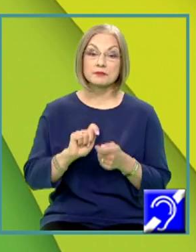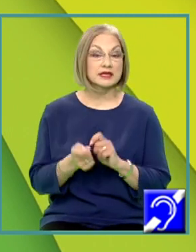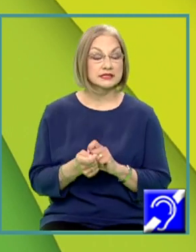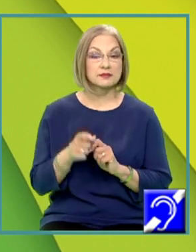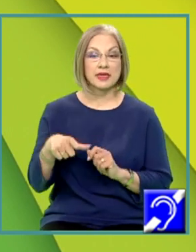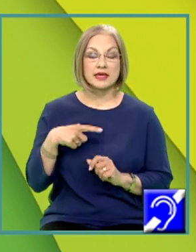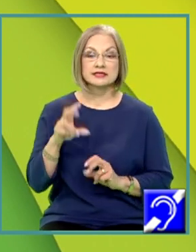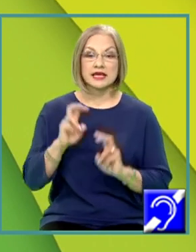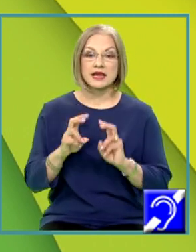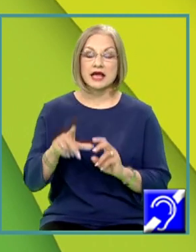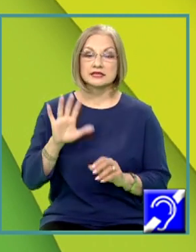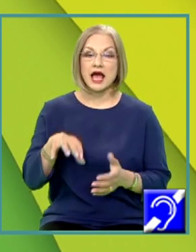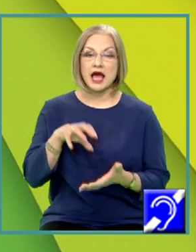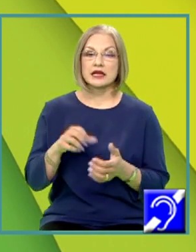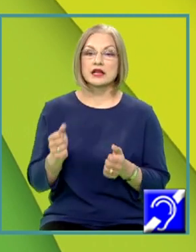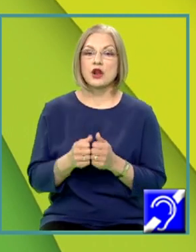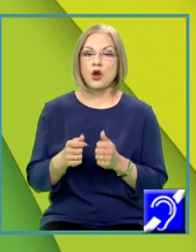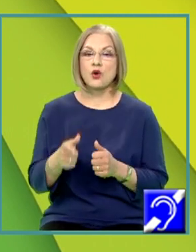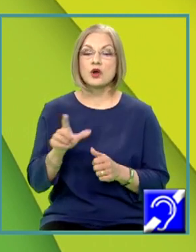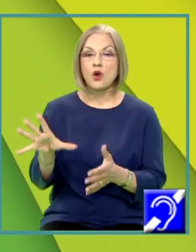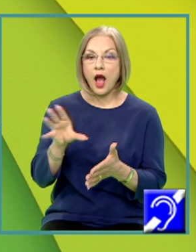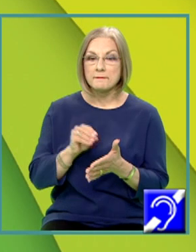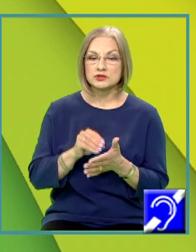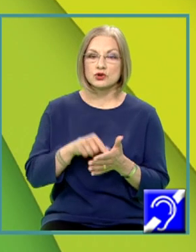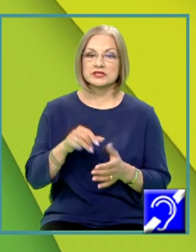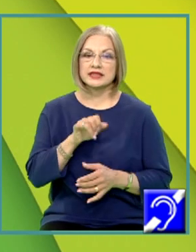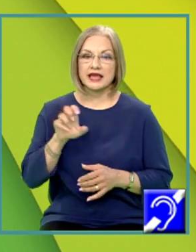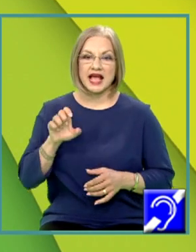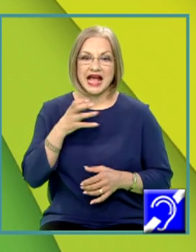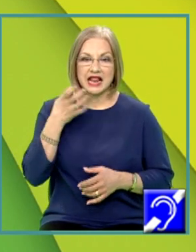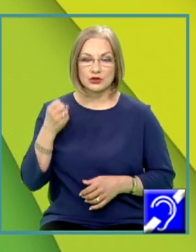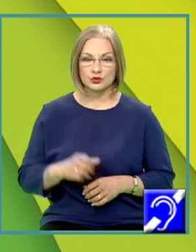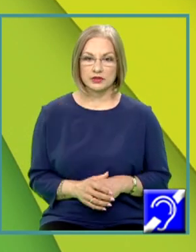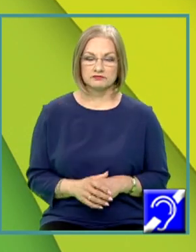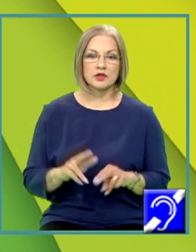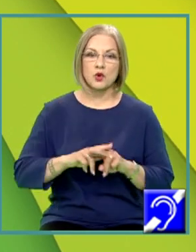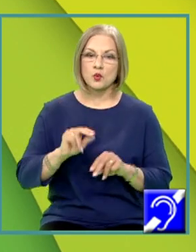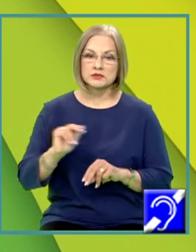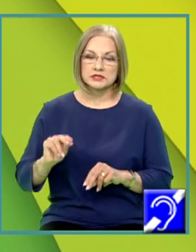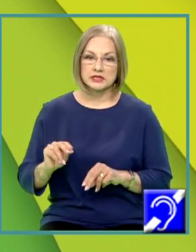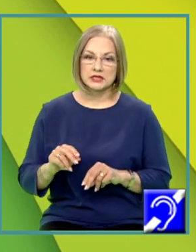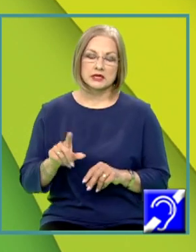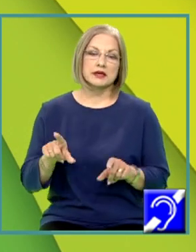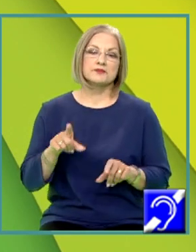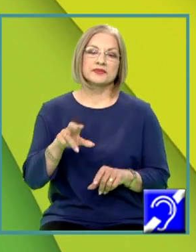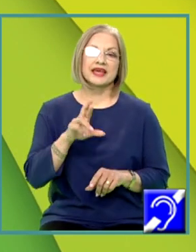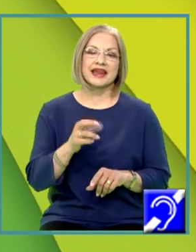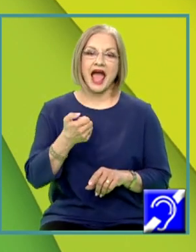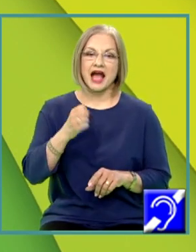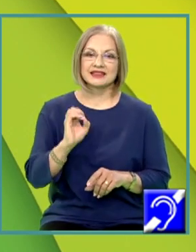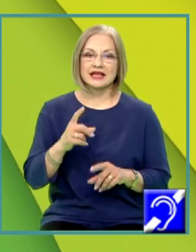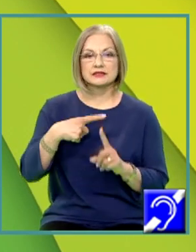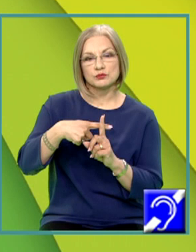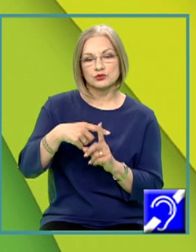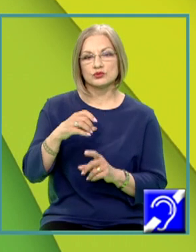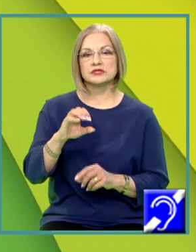reacție care are loc cu absorpție de căldură și o putem scrie general ca fiind reactanți plus